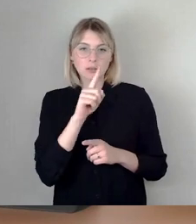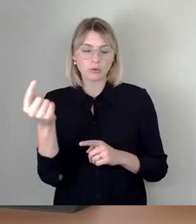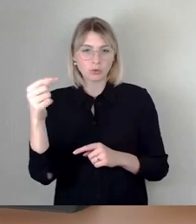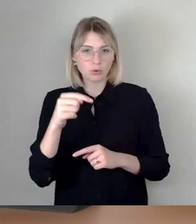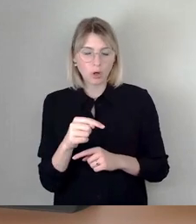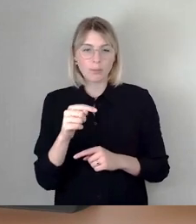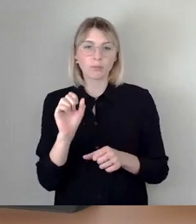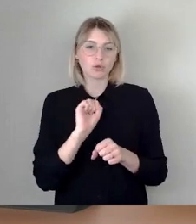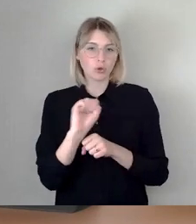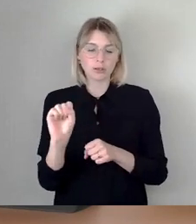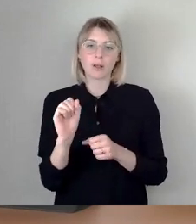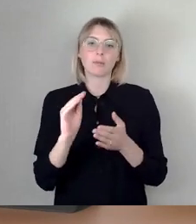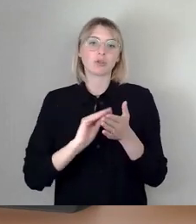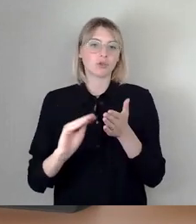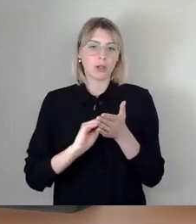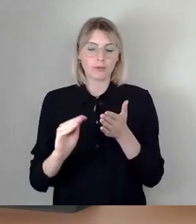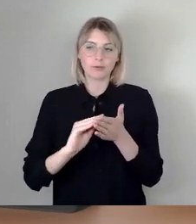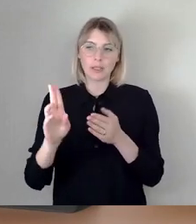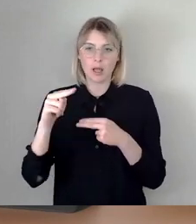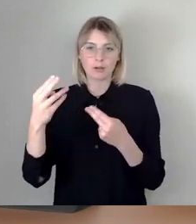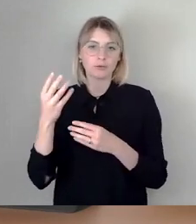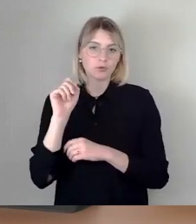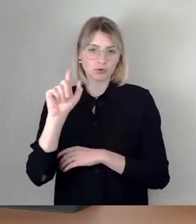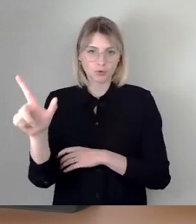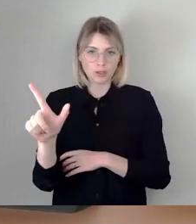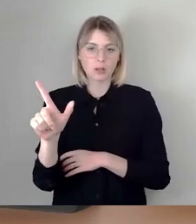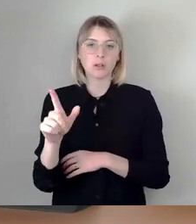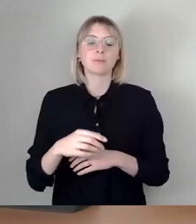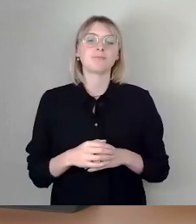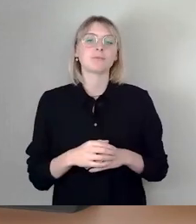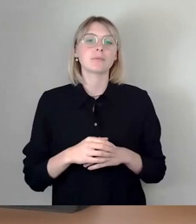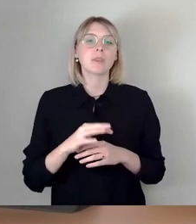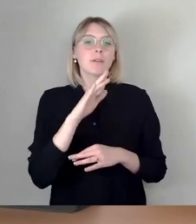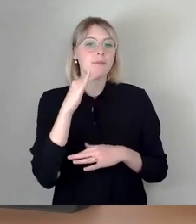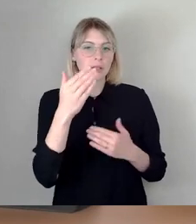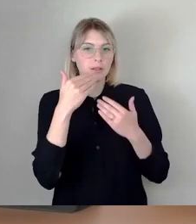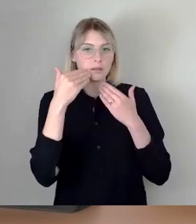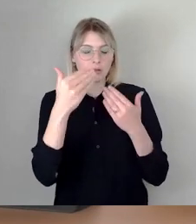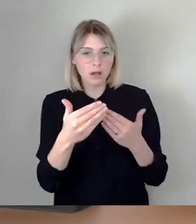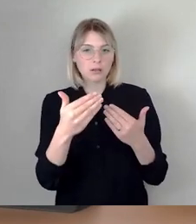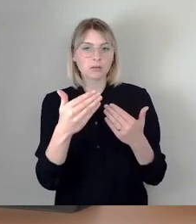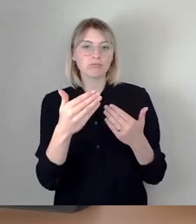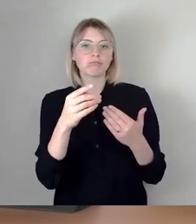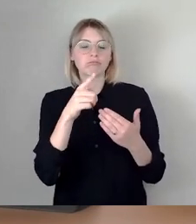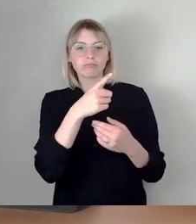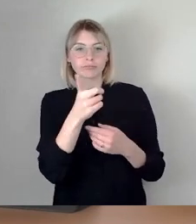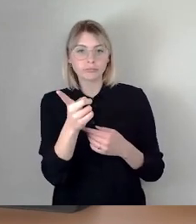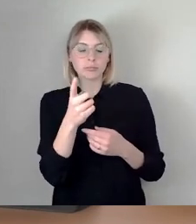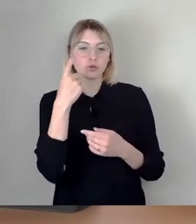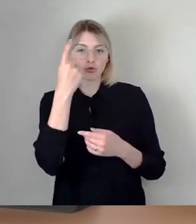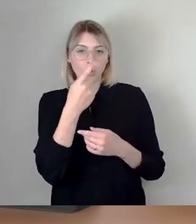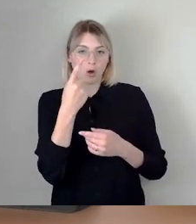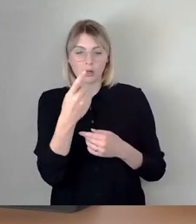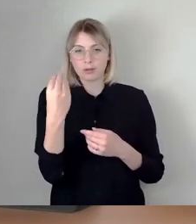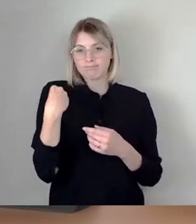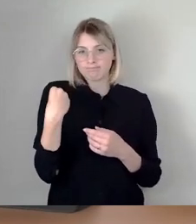schriftlich beantworten. Und darf mich aber bei denjenigen ganz herzlich besonders bedanken, die nicht nur ihre Sorgen und Nöten per Frage